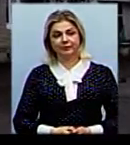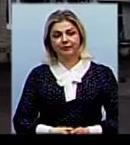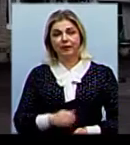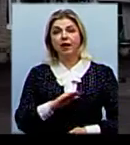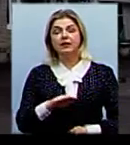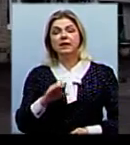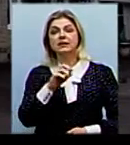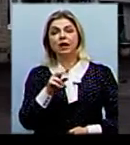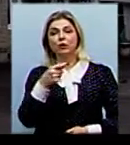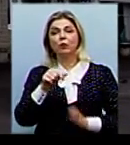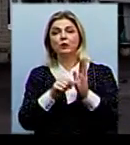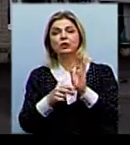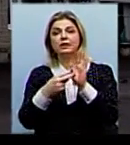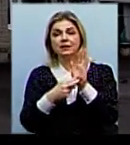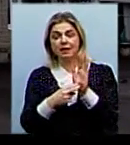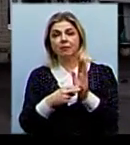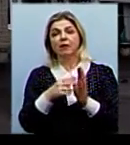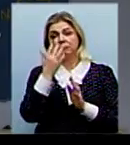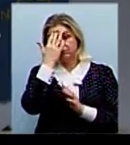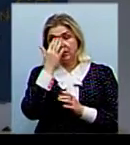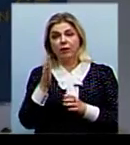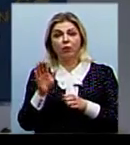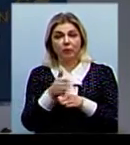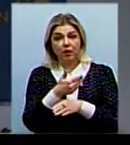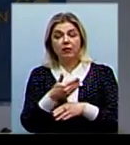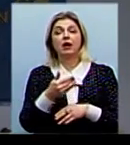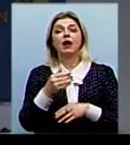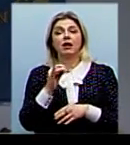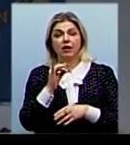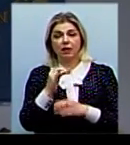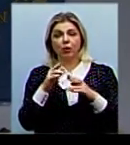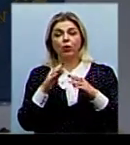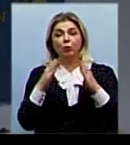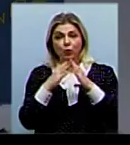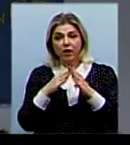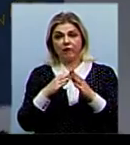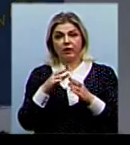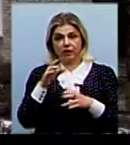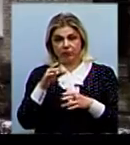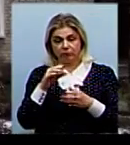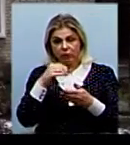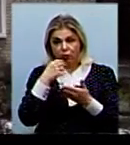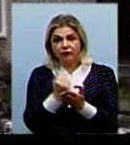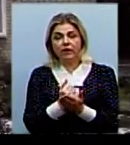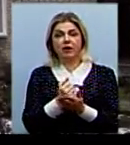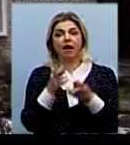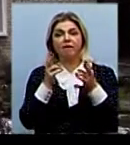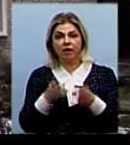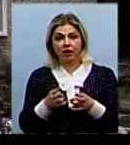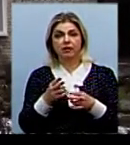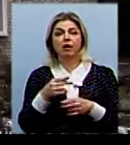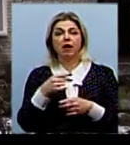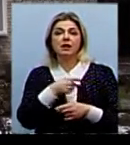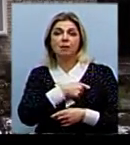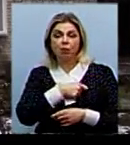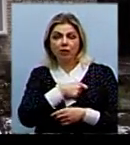Дитячий садочок номер 67 збираються зносити. Будівлю визнали аварійною. Це депутати Миколаївської міської ради